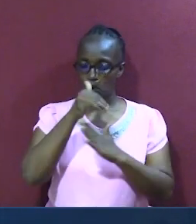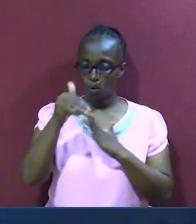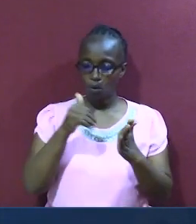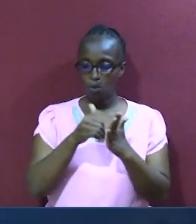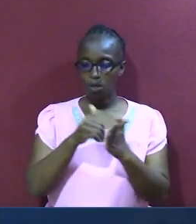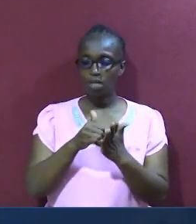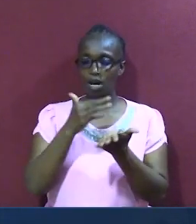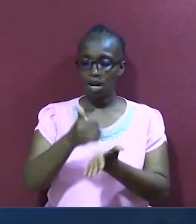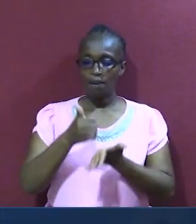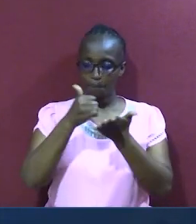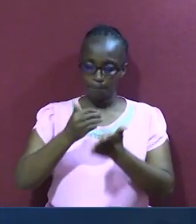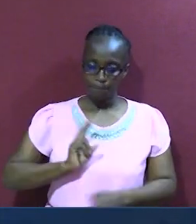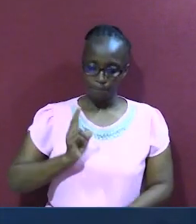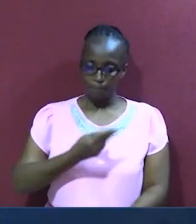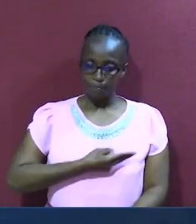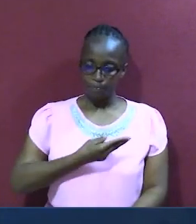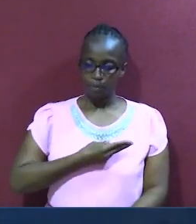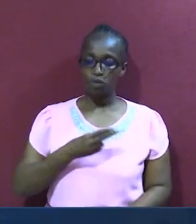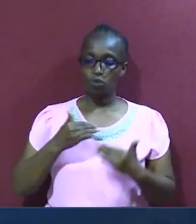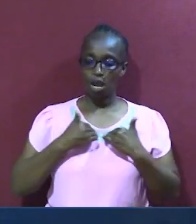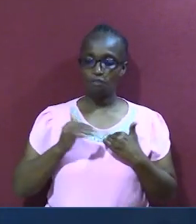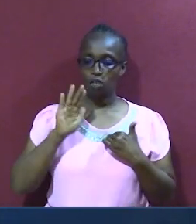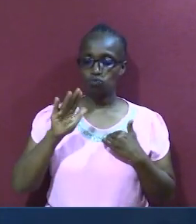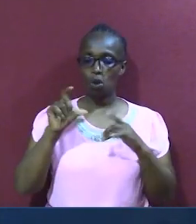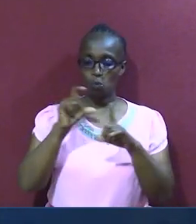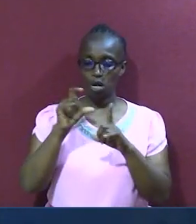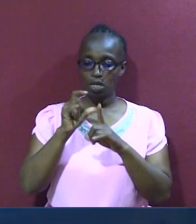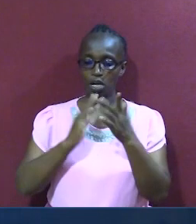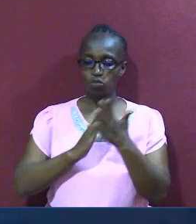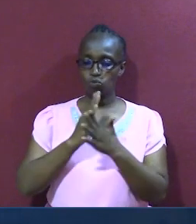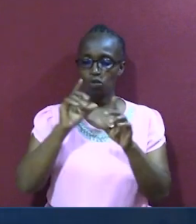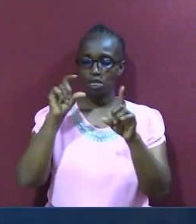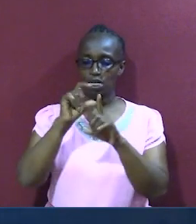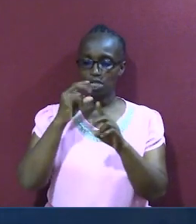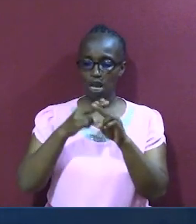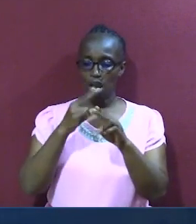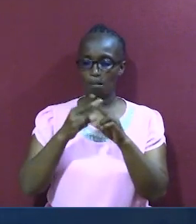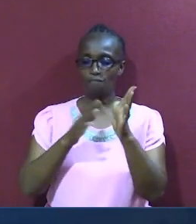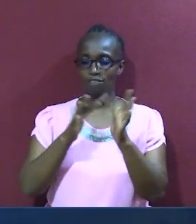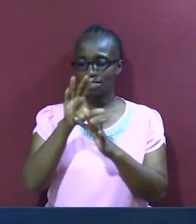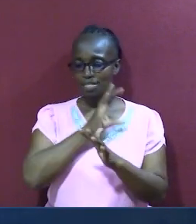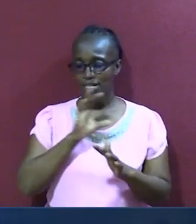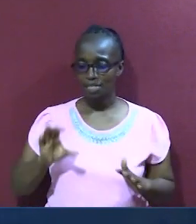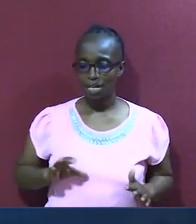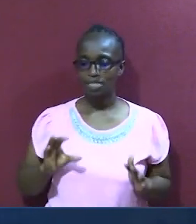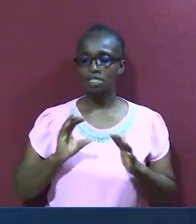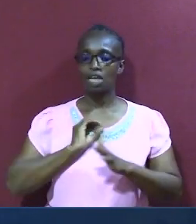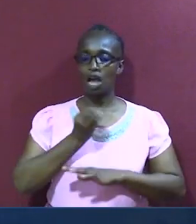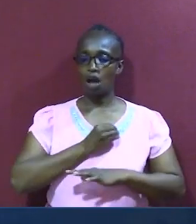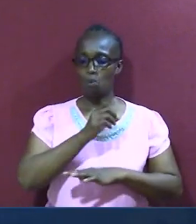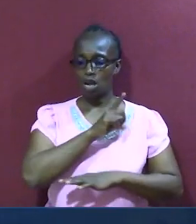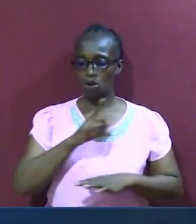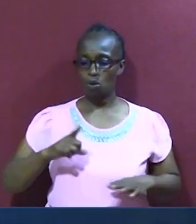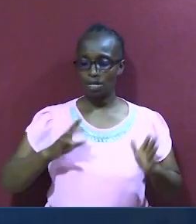utusaidie ili tukaweze kulishika neno lako, na nikatika jina la yesu kristo, alie mwamba na mokozi